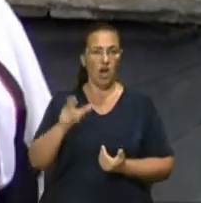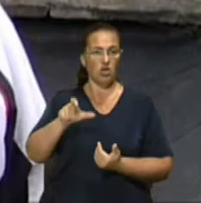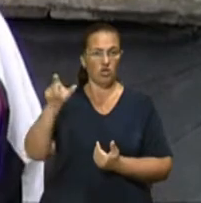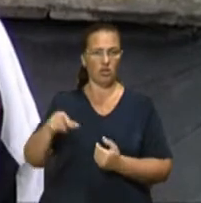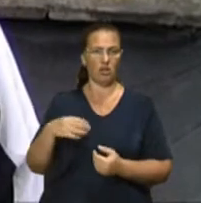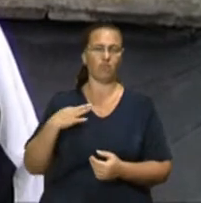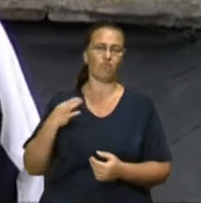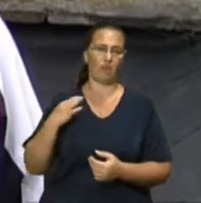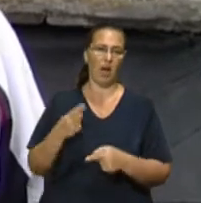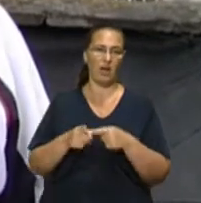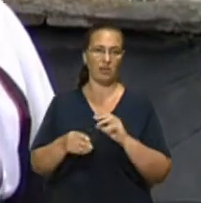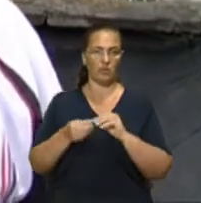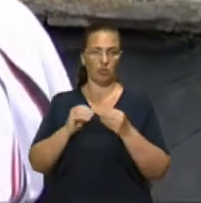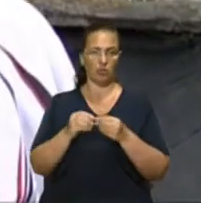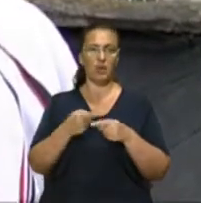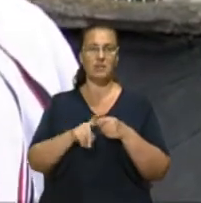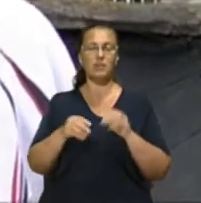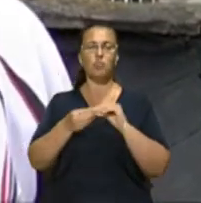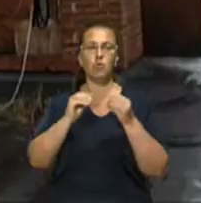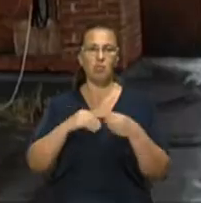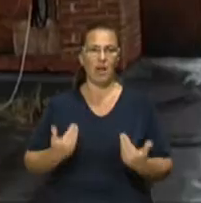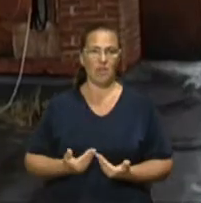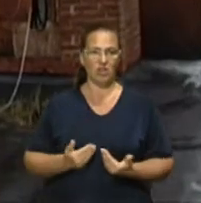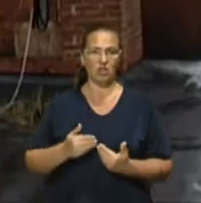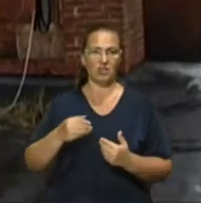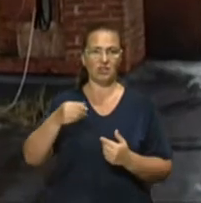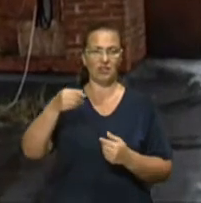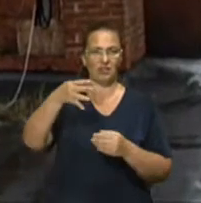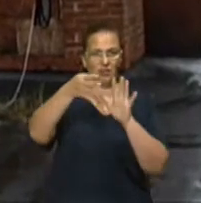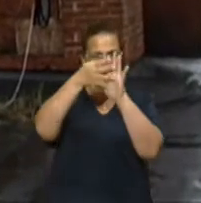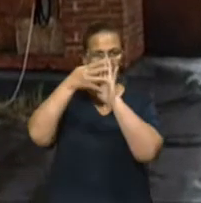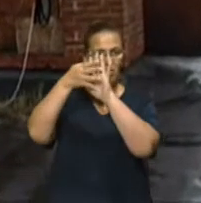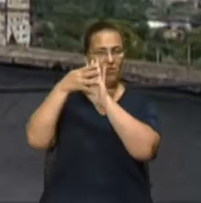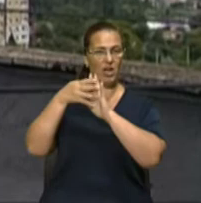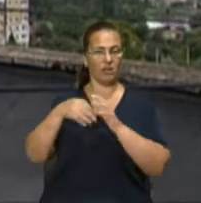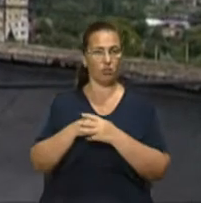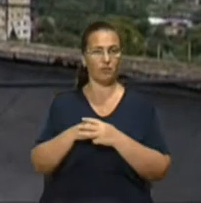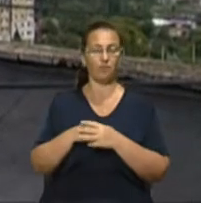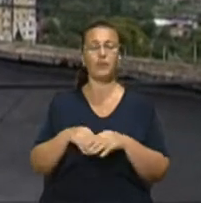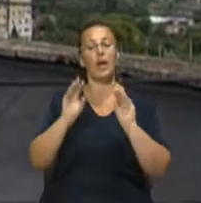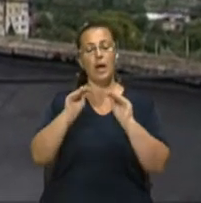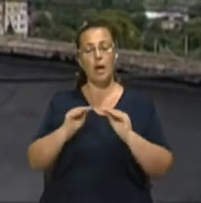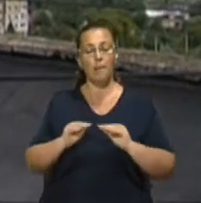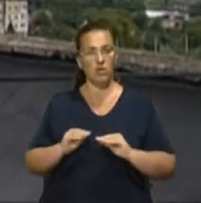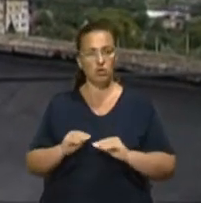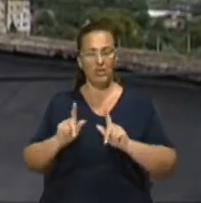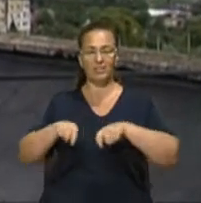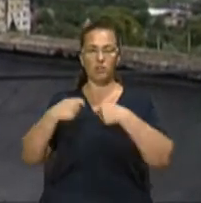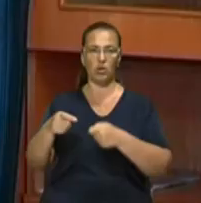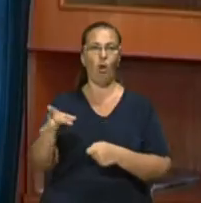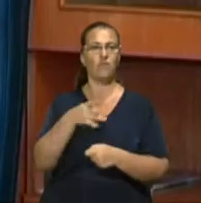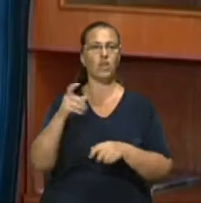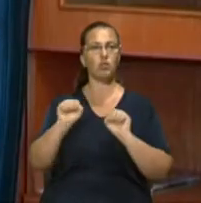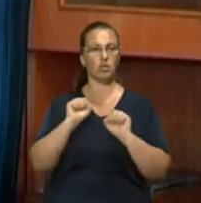Це проблема мешканців верхніх поверхів. Після обстеження комісія складає акти, передає його до районних адміністрацій.